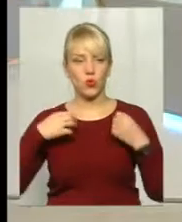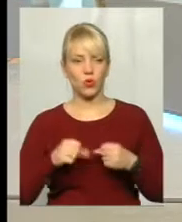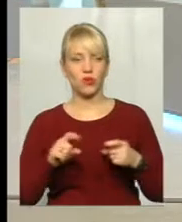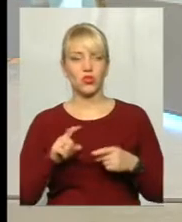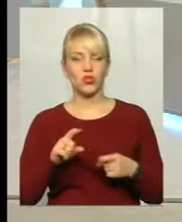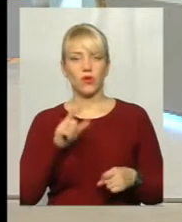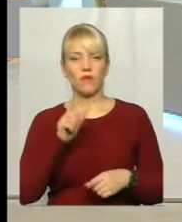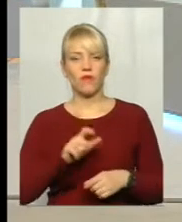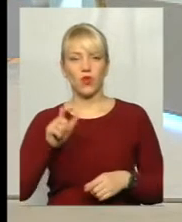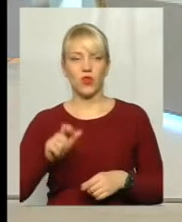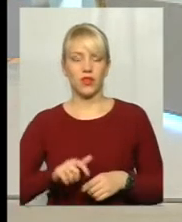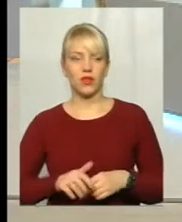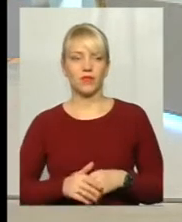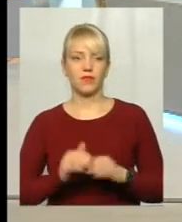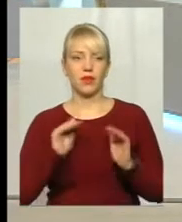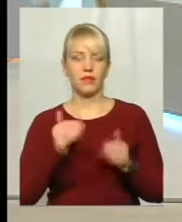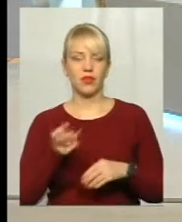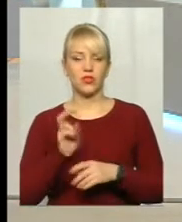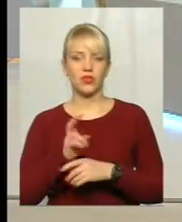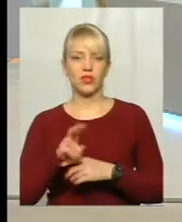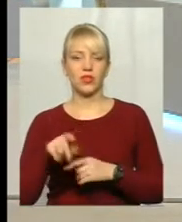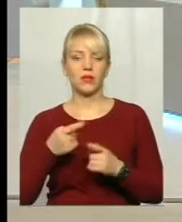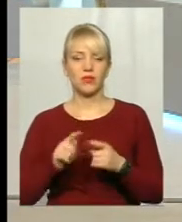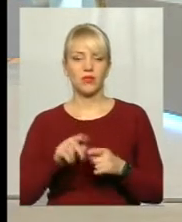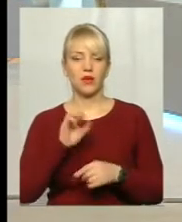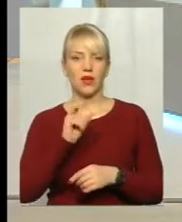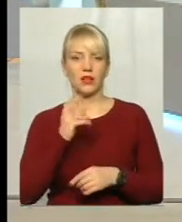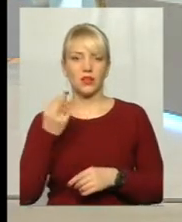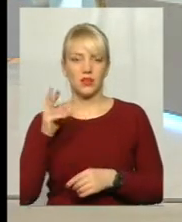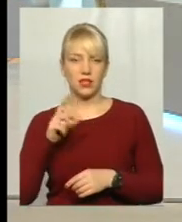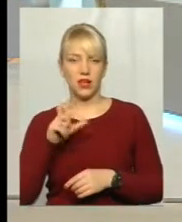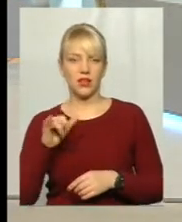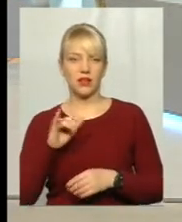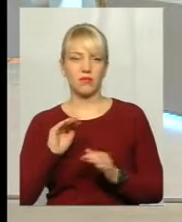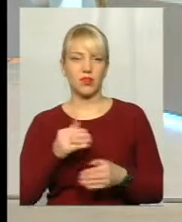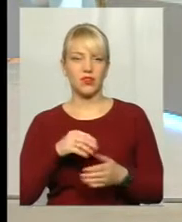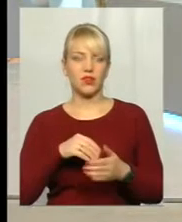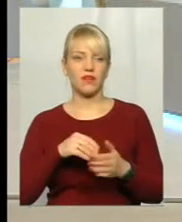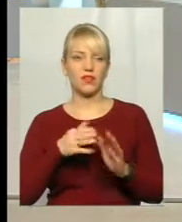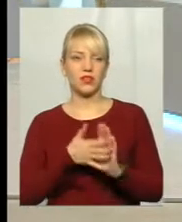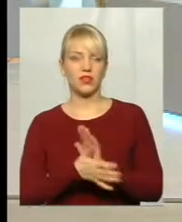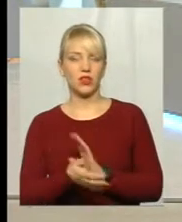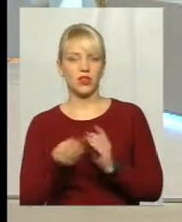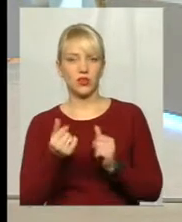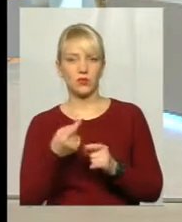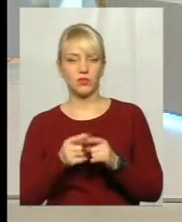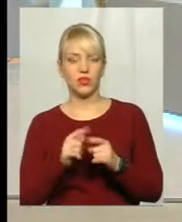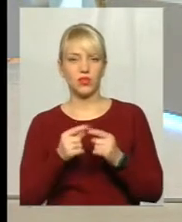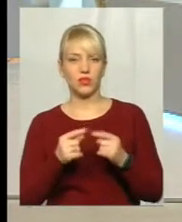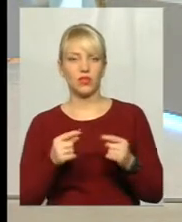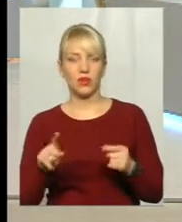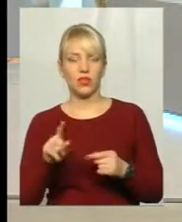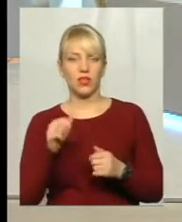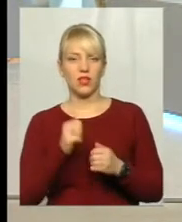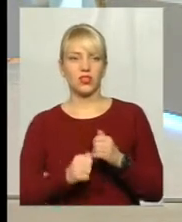вони менше ходили по цікавці і менше витрачали свої гроші на ті товари, які дуже